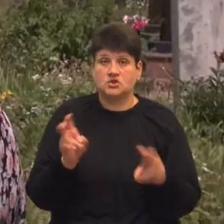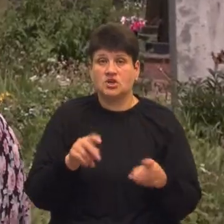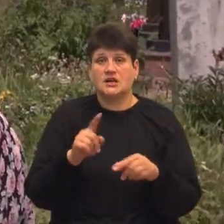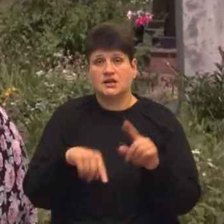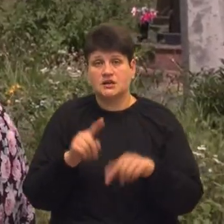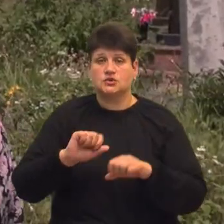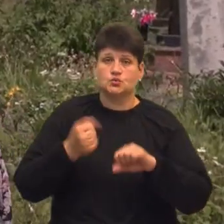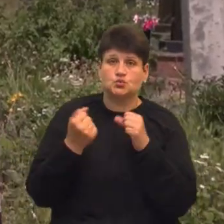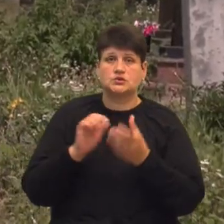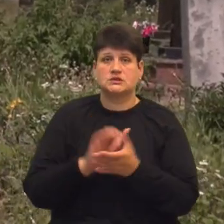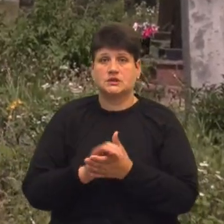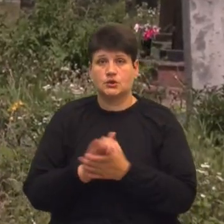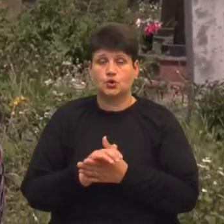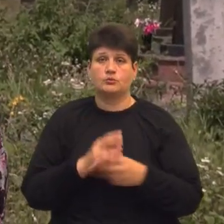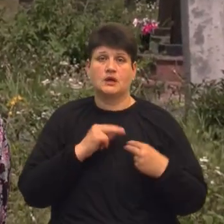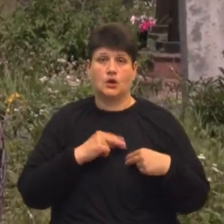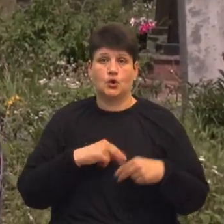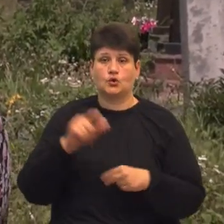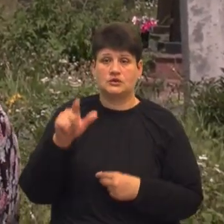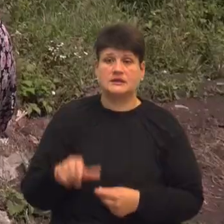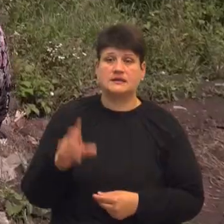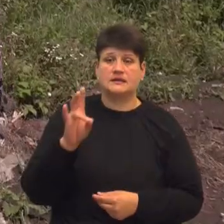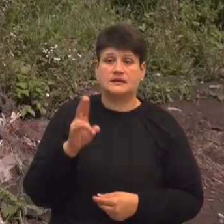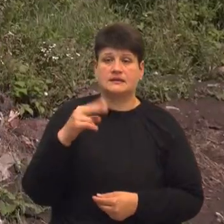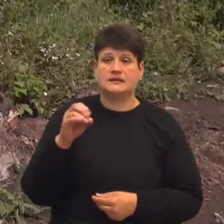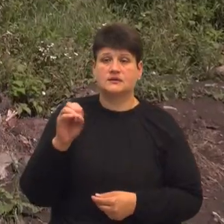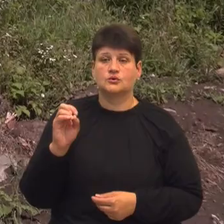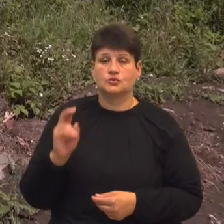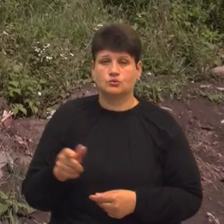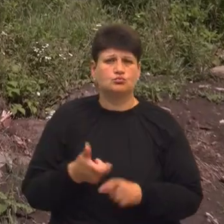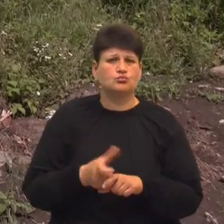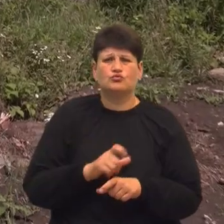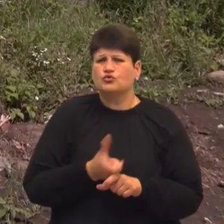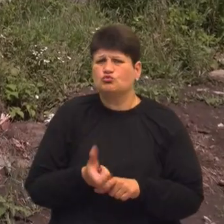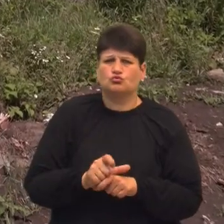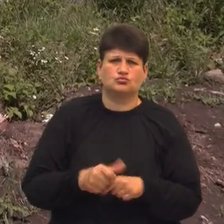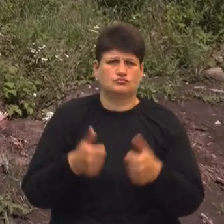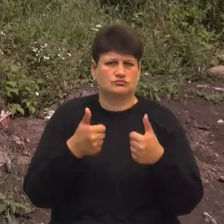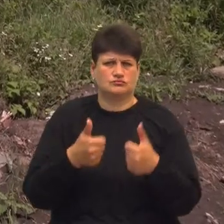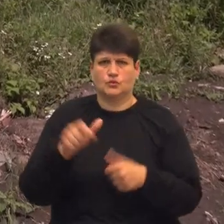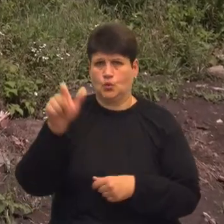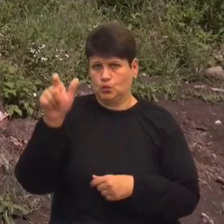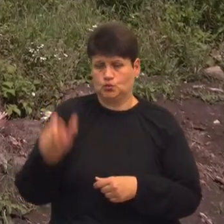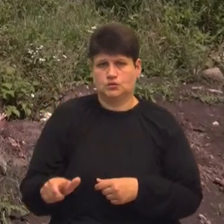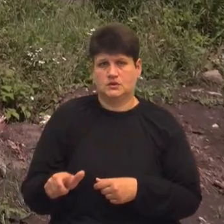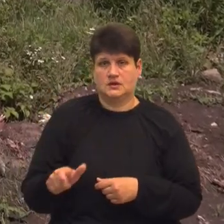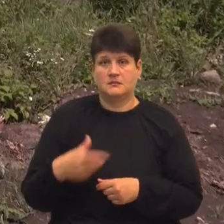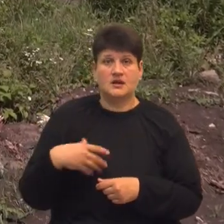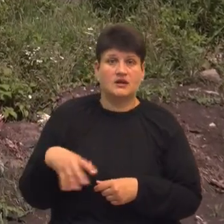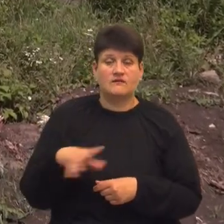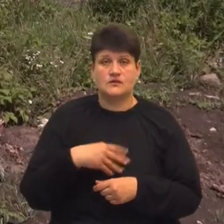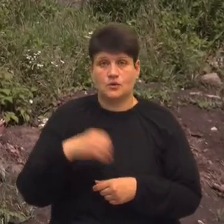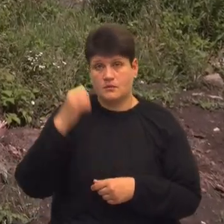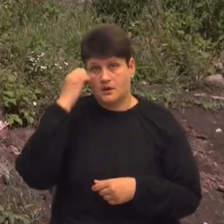Серед них колега Михайла Петрищина, Надія Деткун. Був дуже хорошою і скромною людиною. І ми всі його так пам